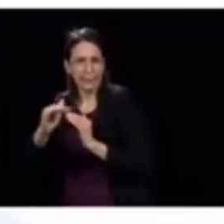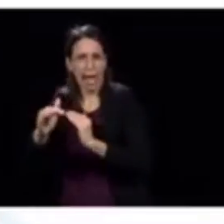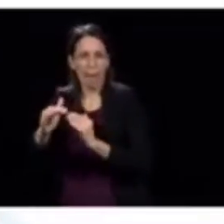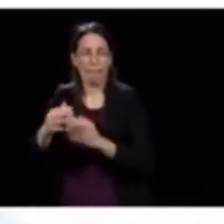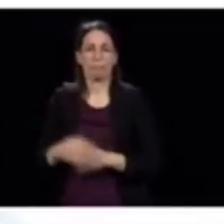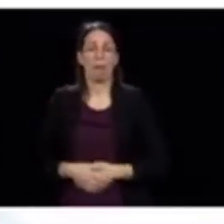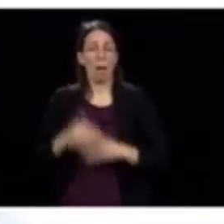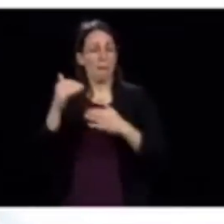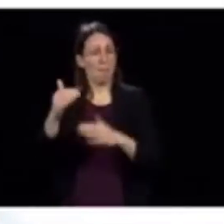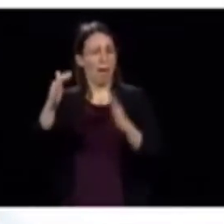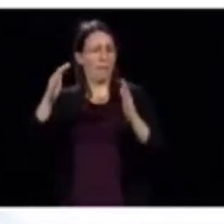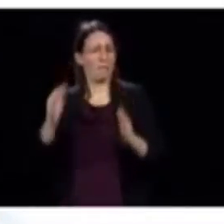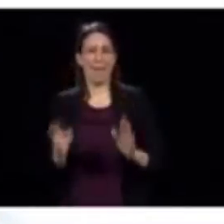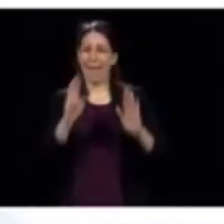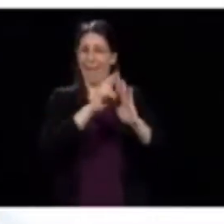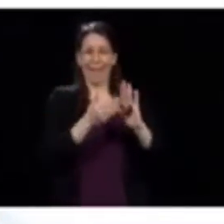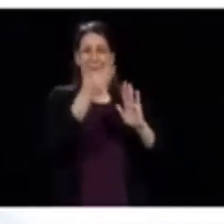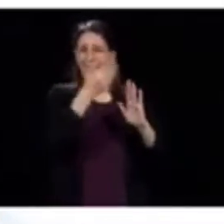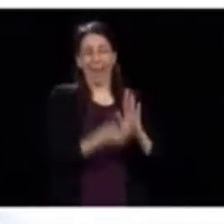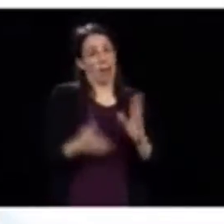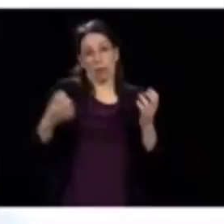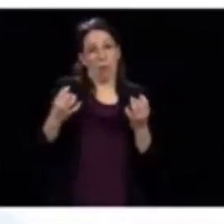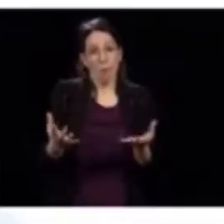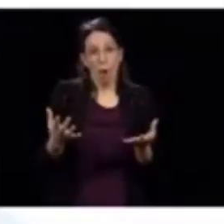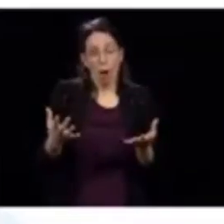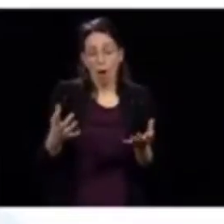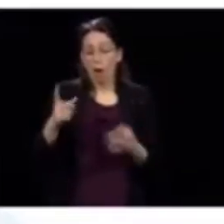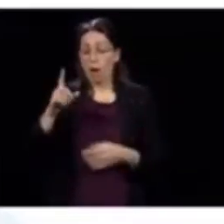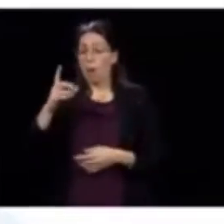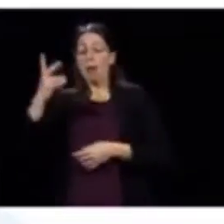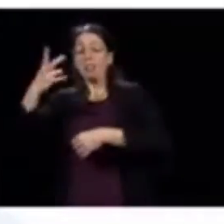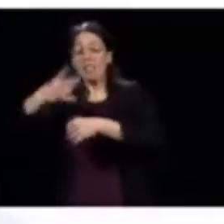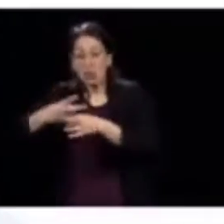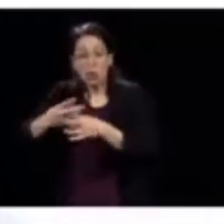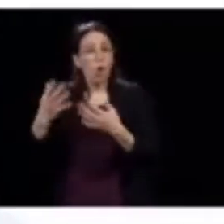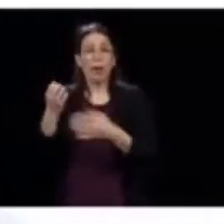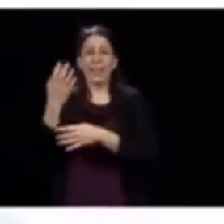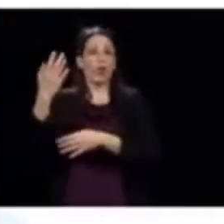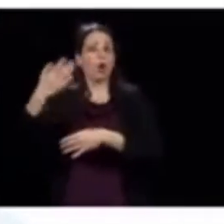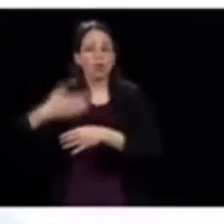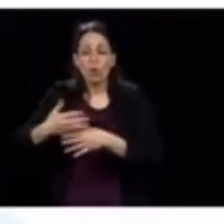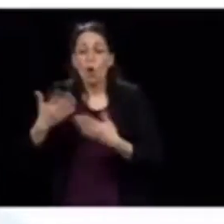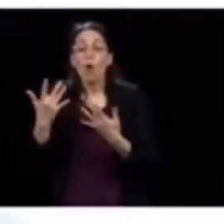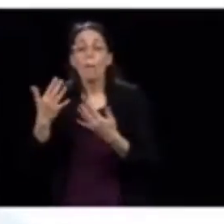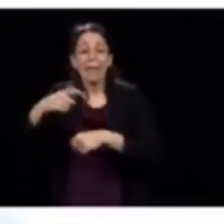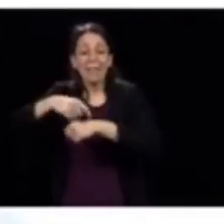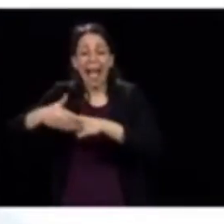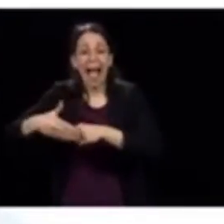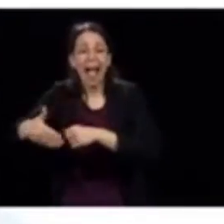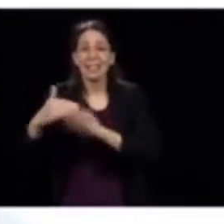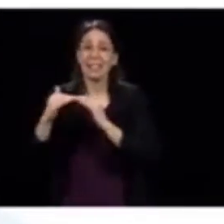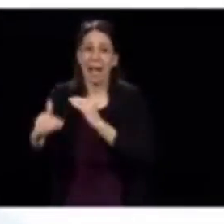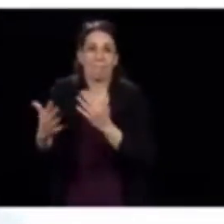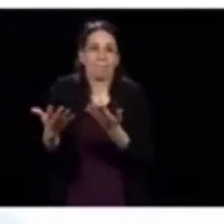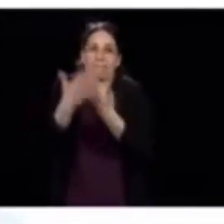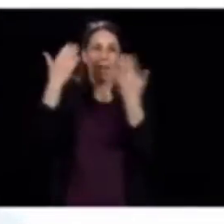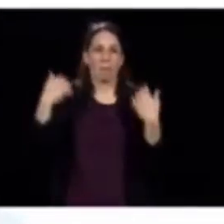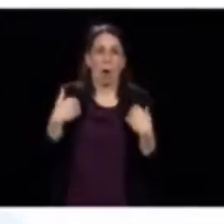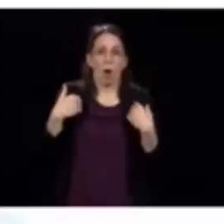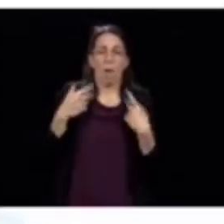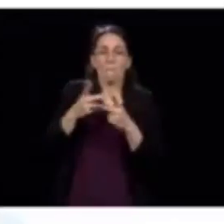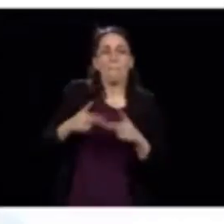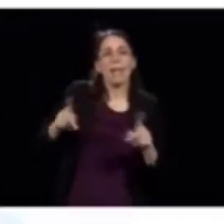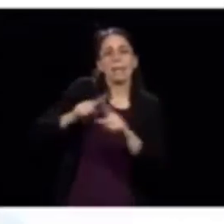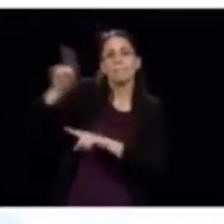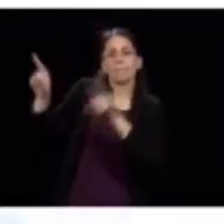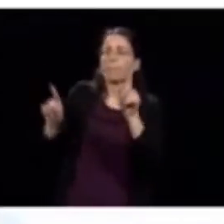Il n'y pas de règle parfaite. Il faut que ça soit stable pour 7 jours, pour 14 jours. Je regarde un peu ce qui se fait dans d'autres pays, puis ça